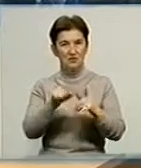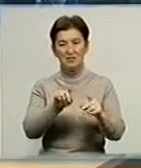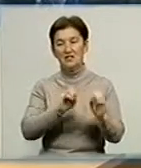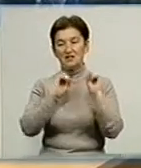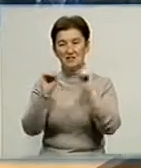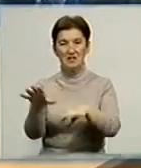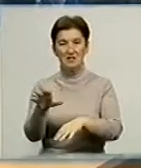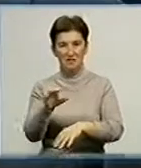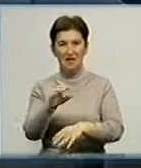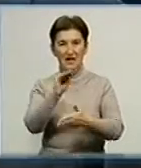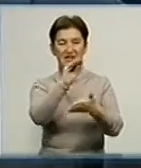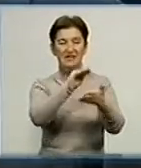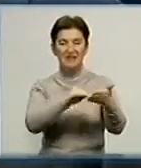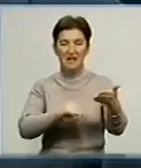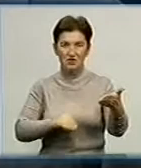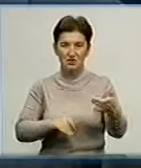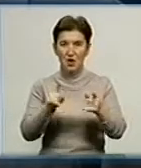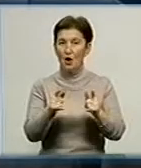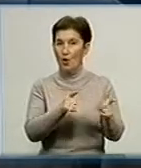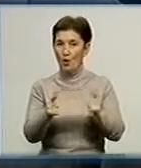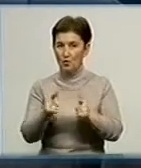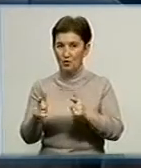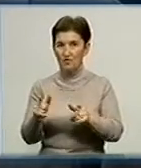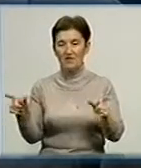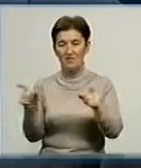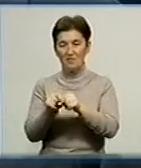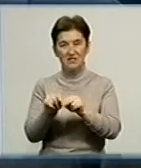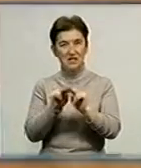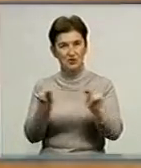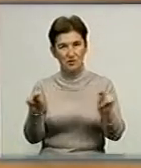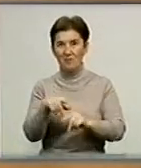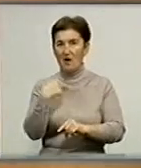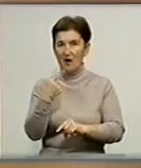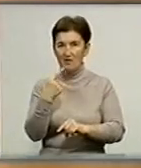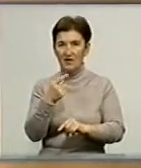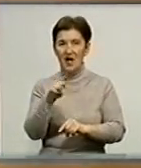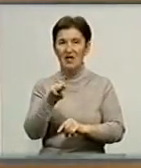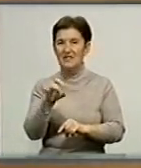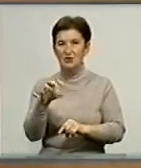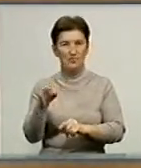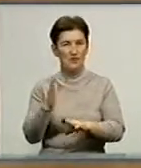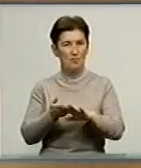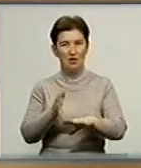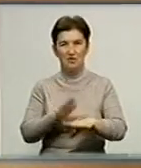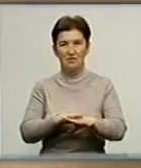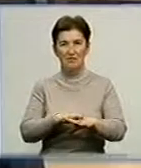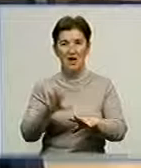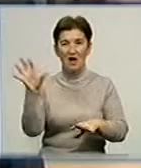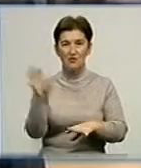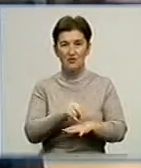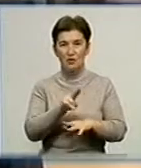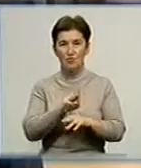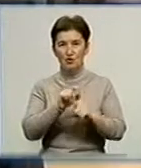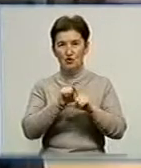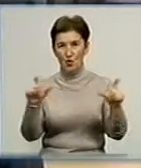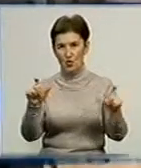незалежне оцінювання. Готувався по підручниках та з вчителями. Говорить, тестування було неважким. Усе за шкільною програмою. Мені